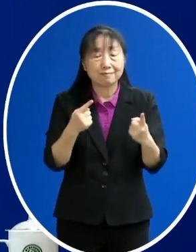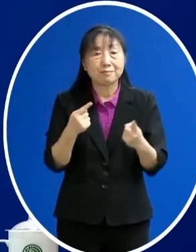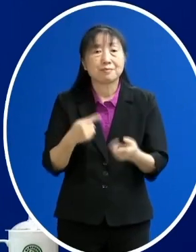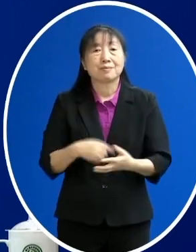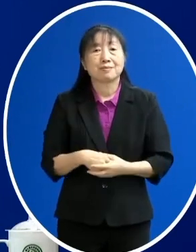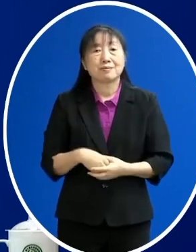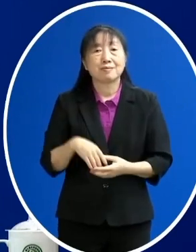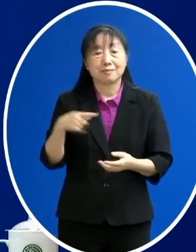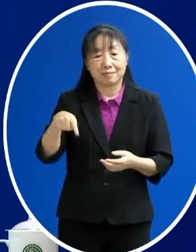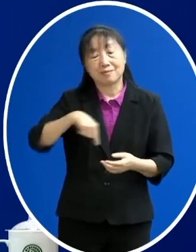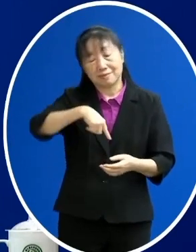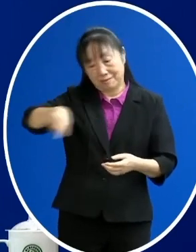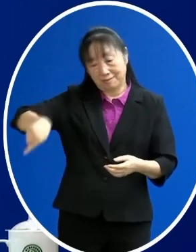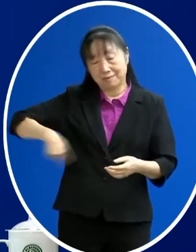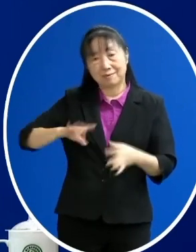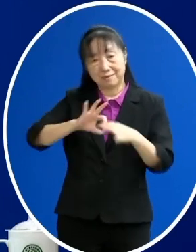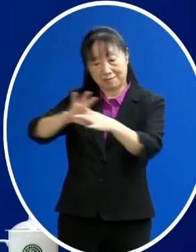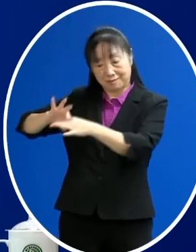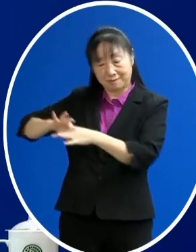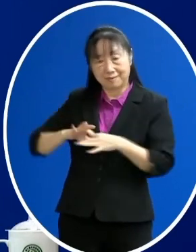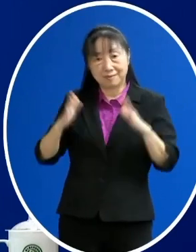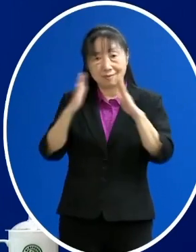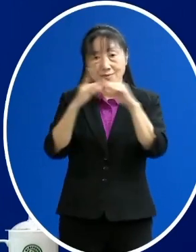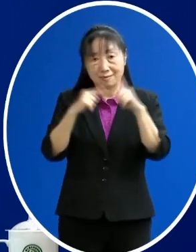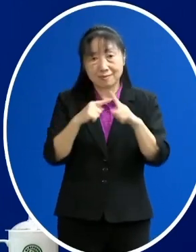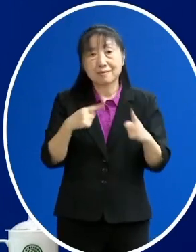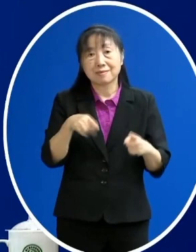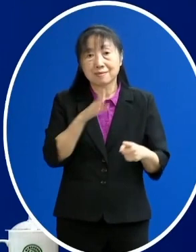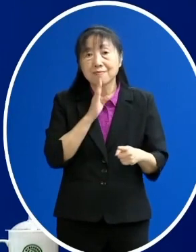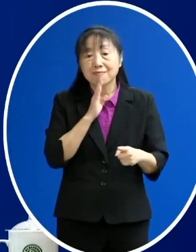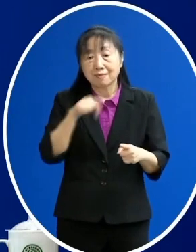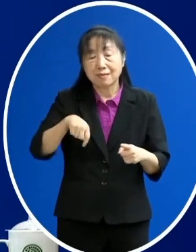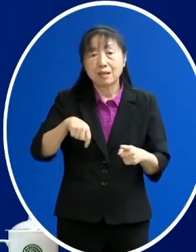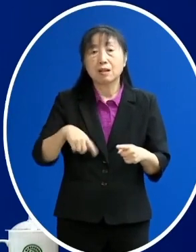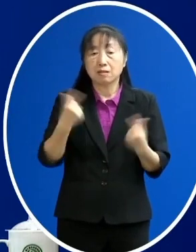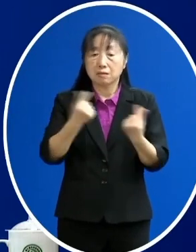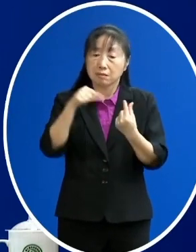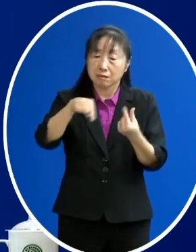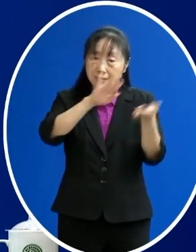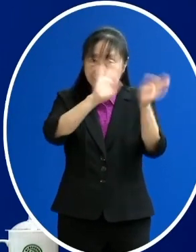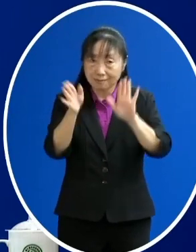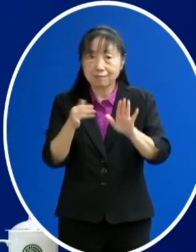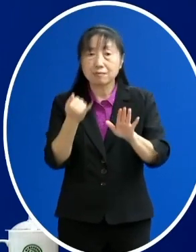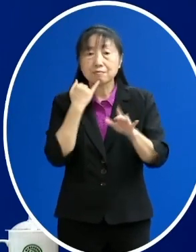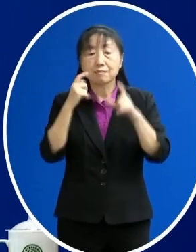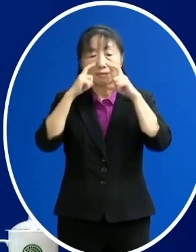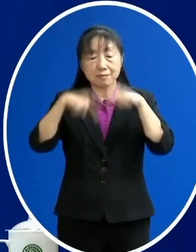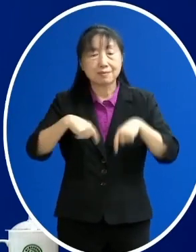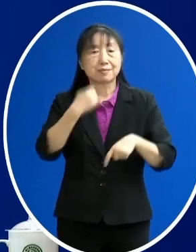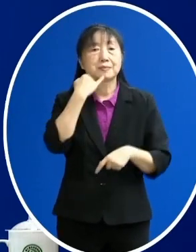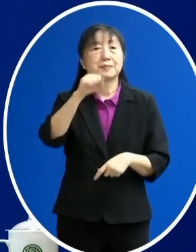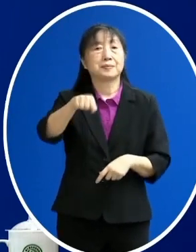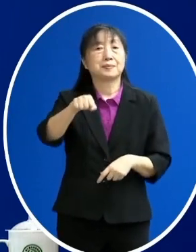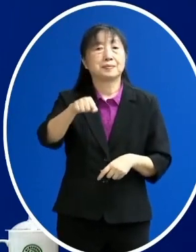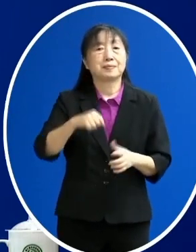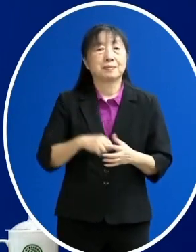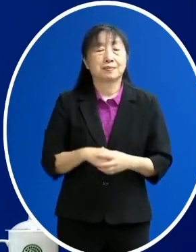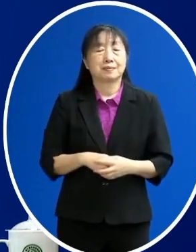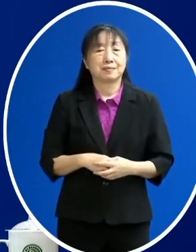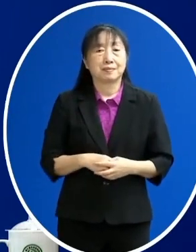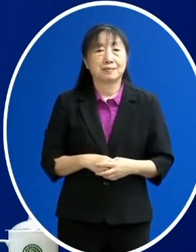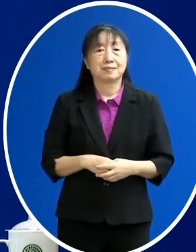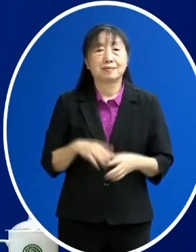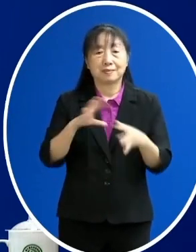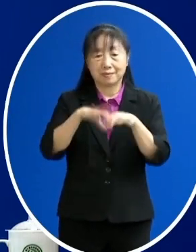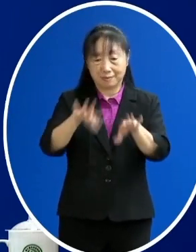是家人的延續那家庭的延續所以在這一個情形之下的話是可以不用戴口罩這個是在這次